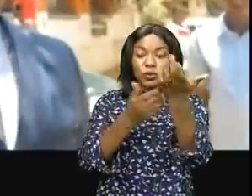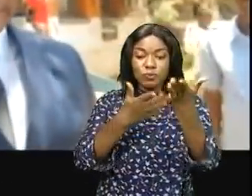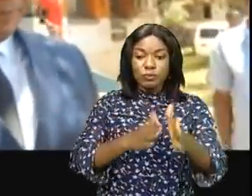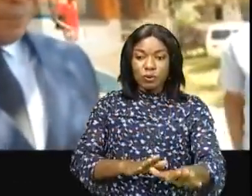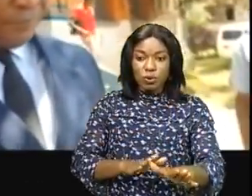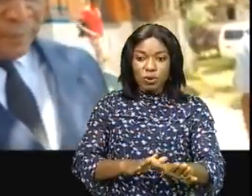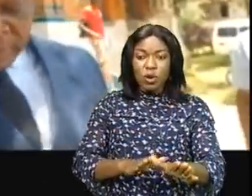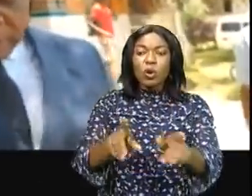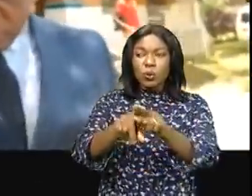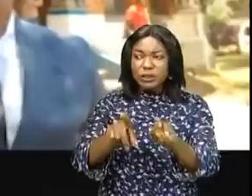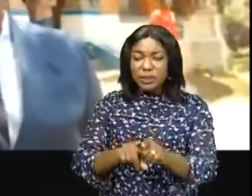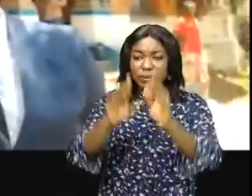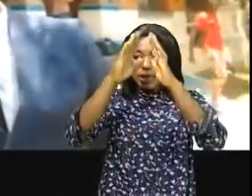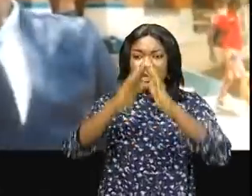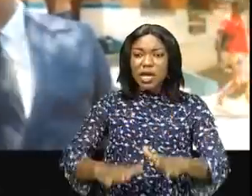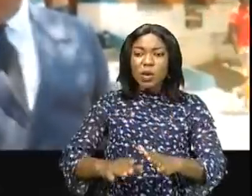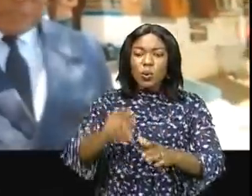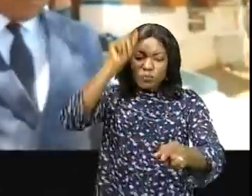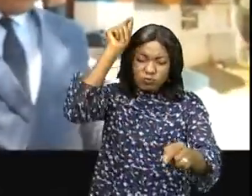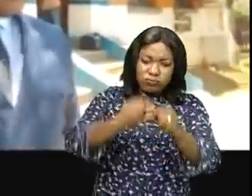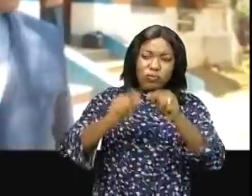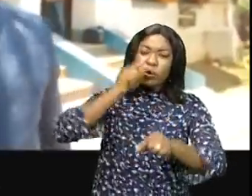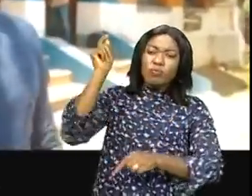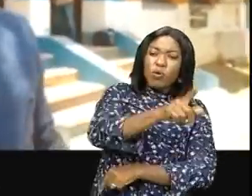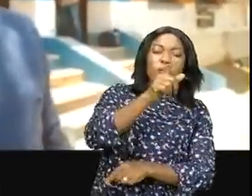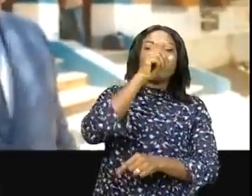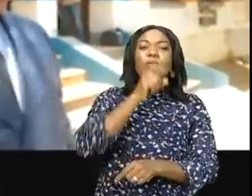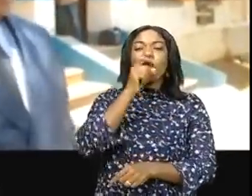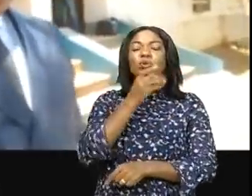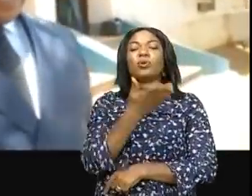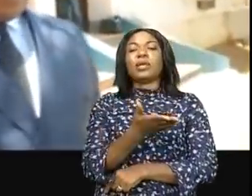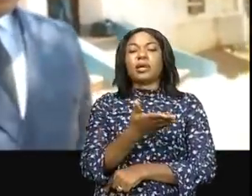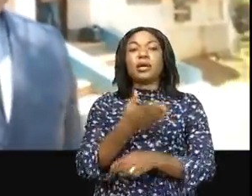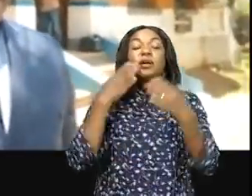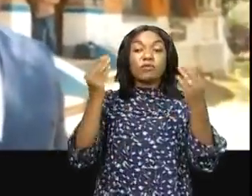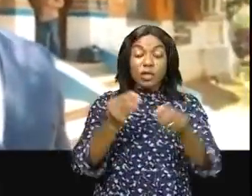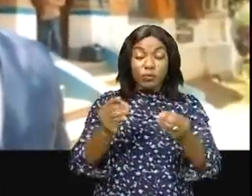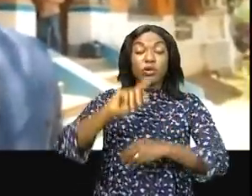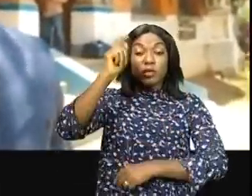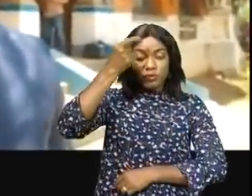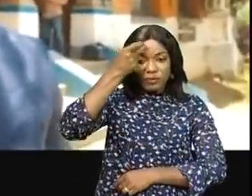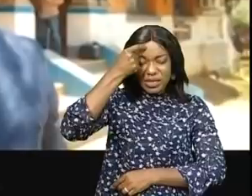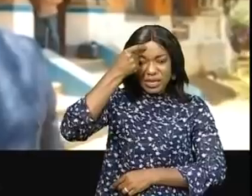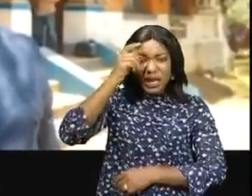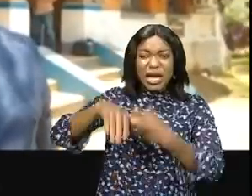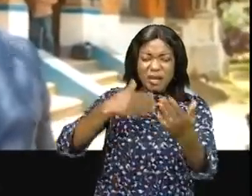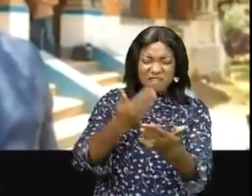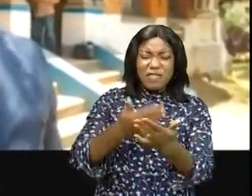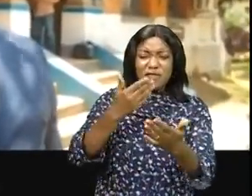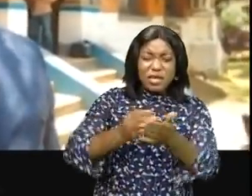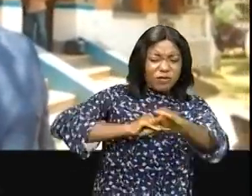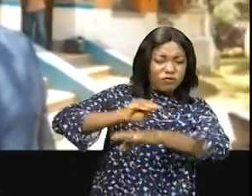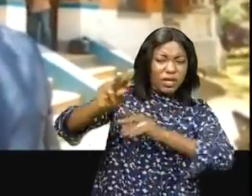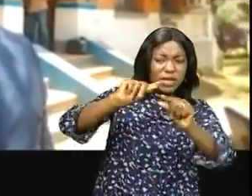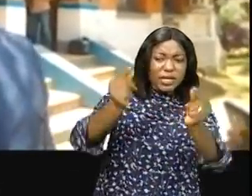Le gouvernement provincial de la Chuape qui est dirigé par le gouverneur Pancras Bongongkoy de pêcher une équipe sur